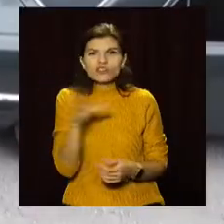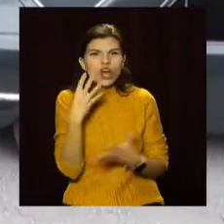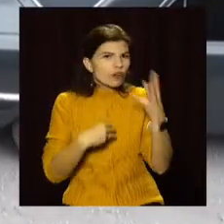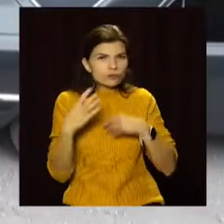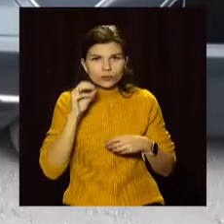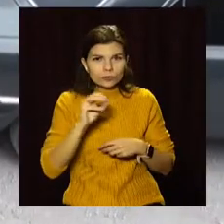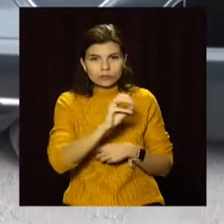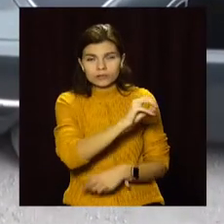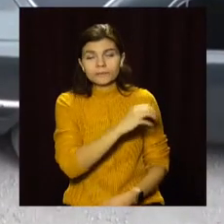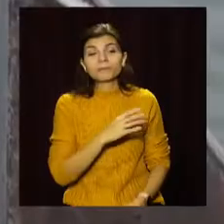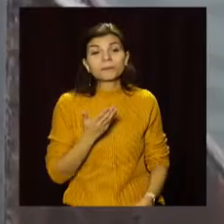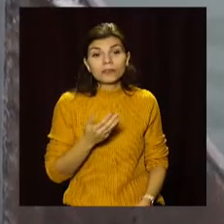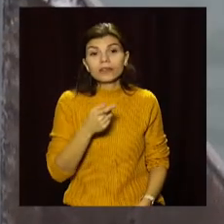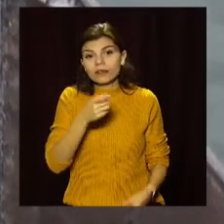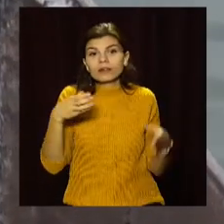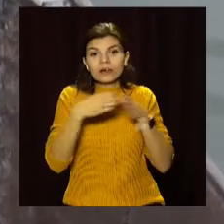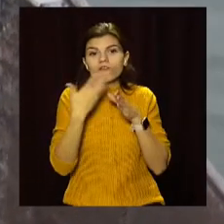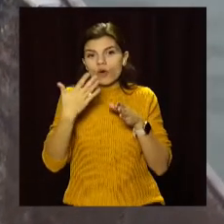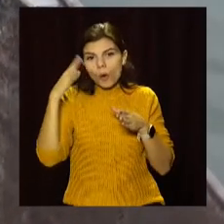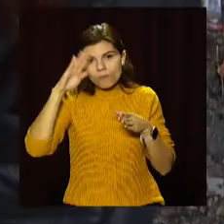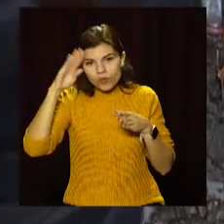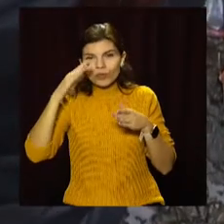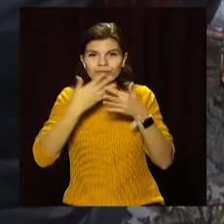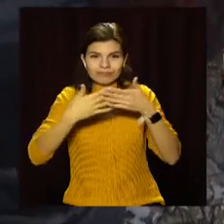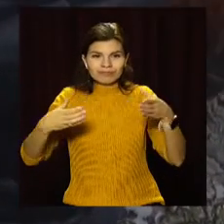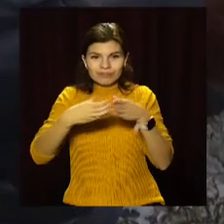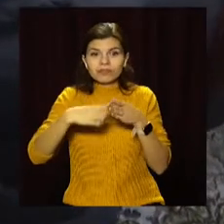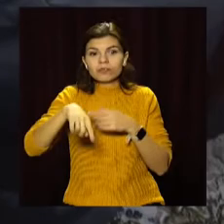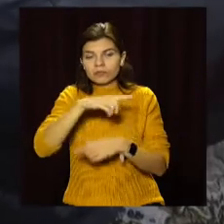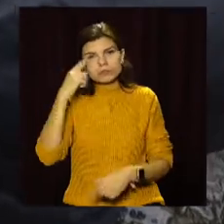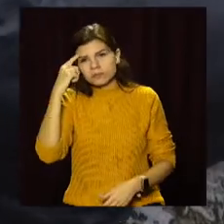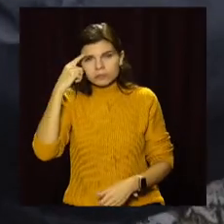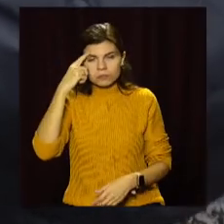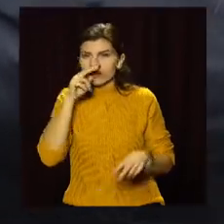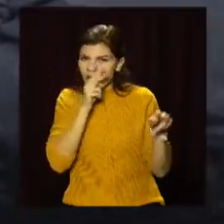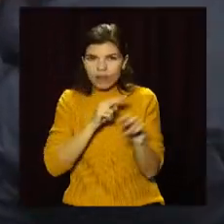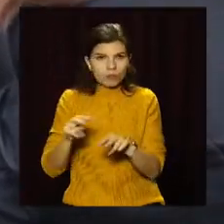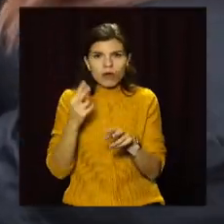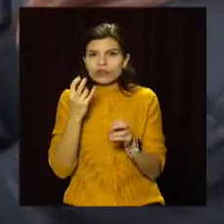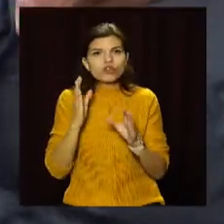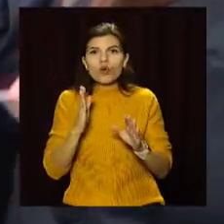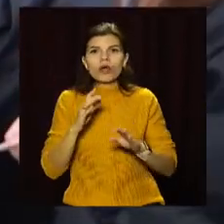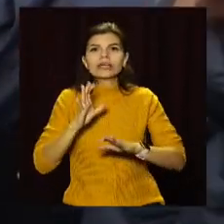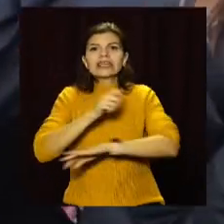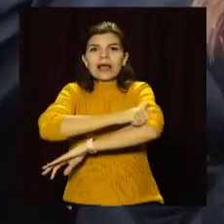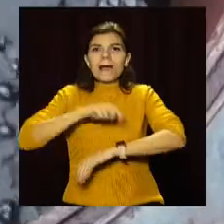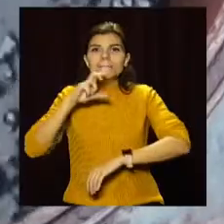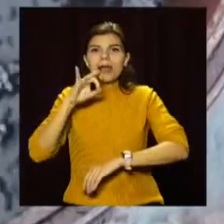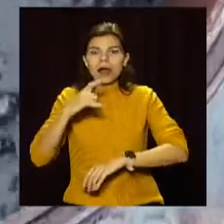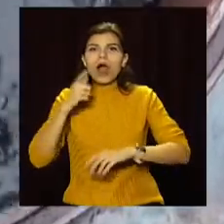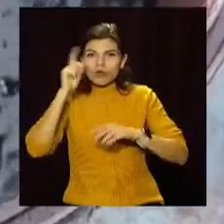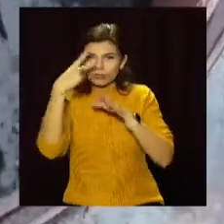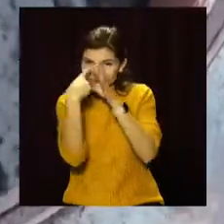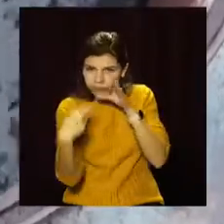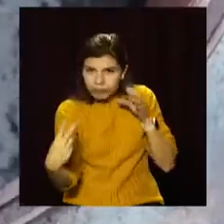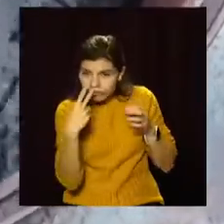Представники громадської організації підводних мисливців та рибалок стан річкової фауни спостерігають не лише з берега, а й під водою. Тому вже